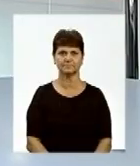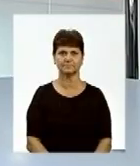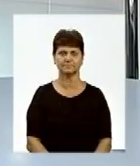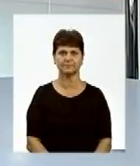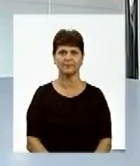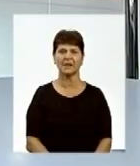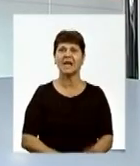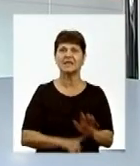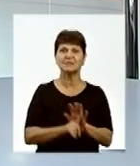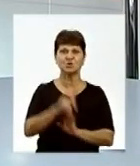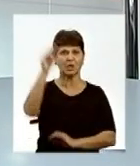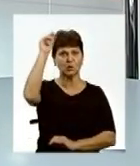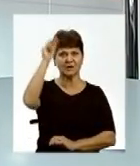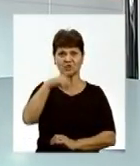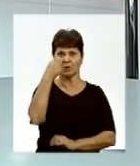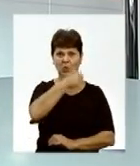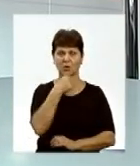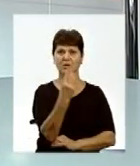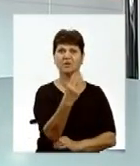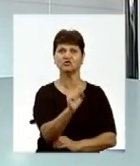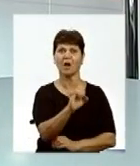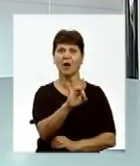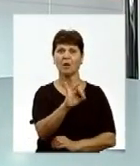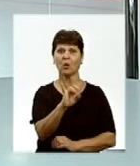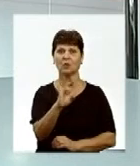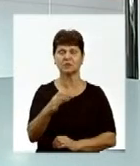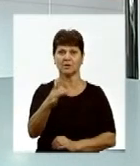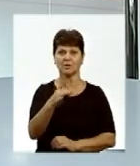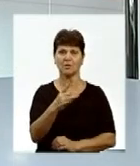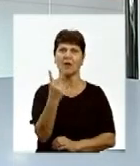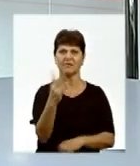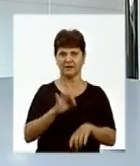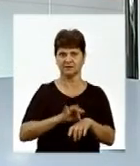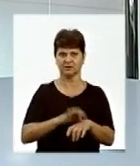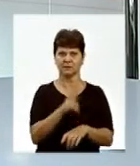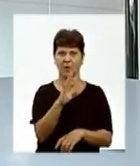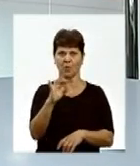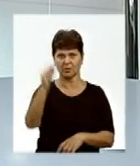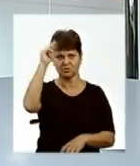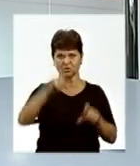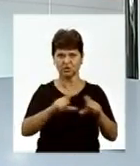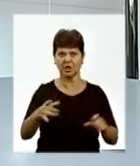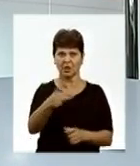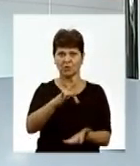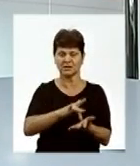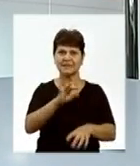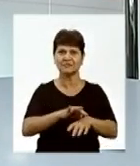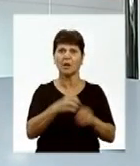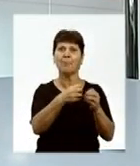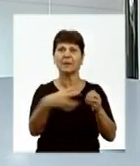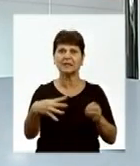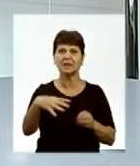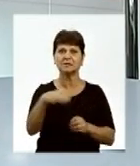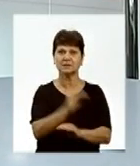З початку навчального року у Шаргородському районі зафіксовано два спалихи кору. В одній зі шкіл районного центру захворіло 15